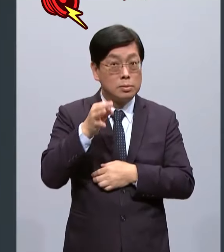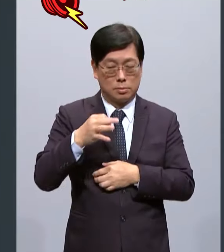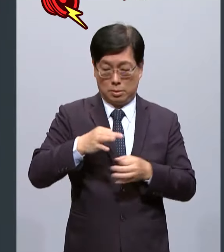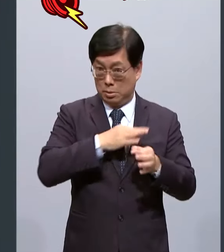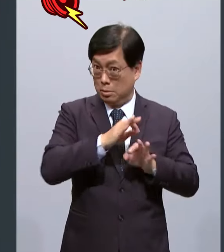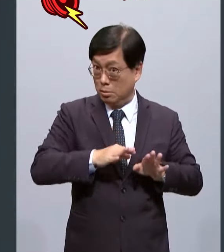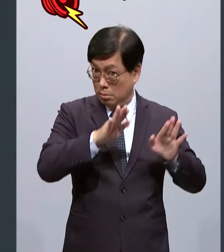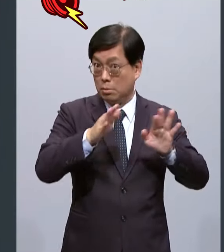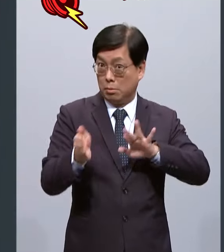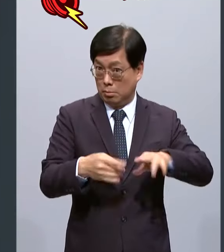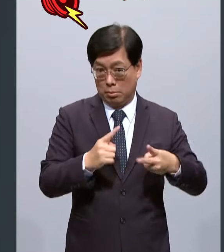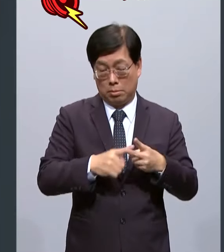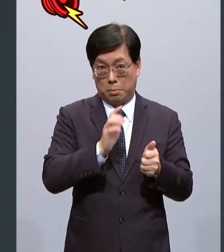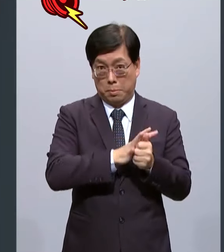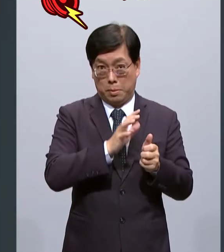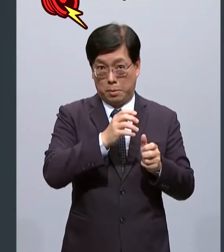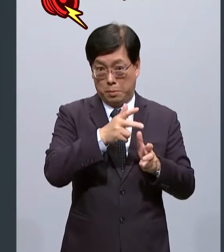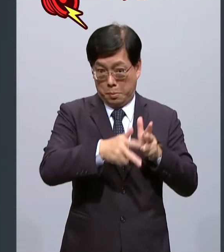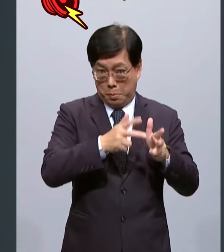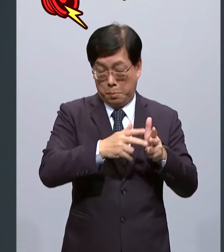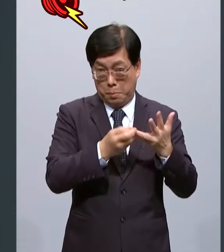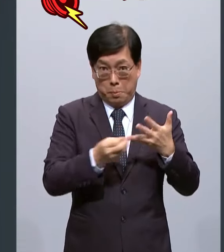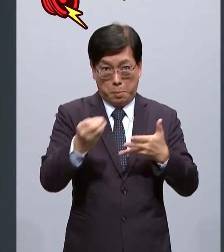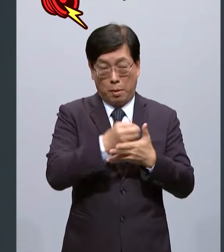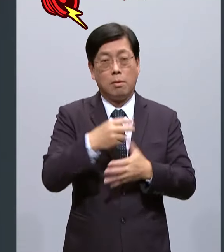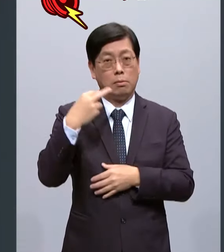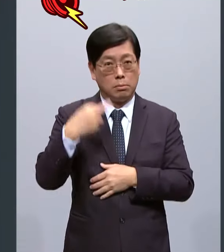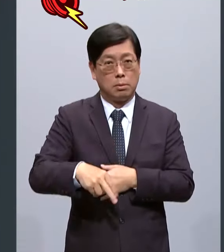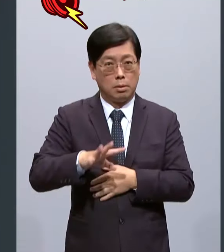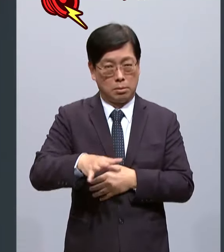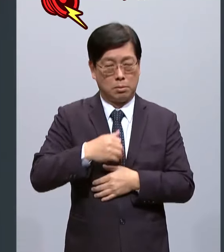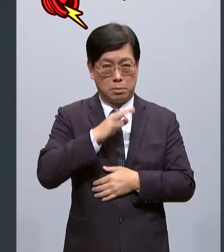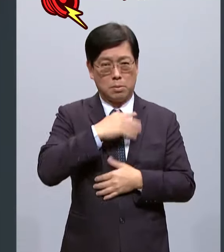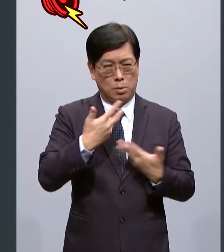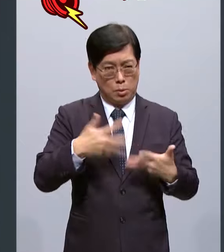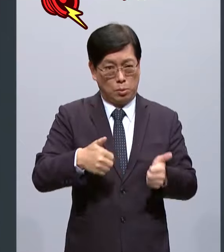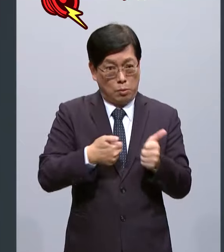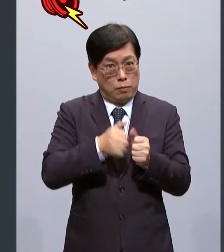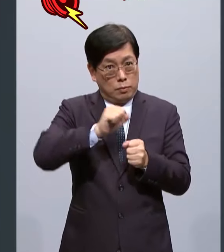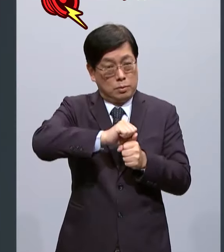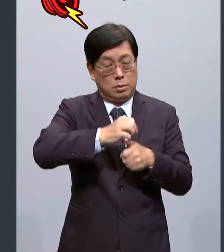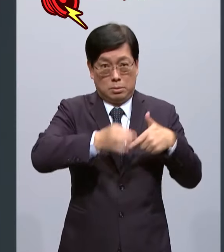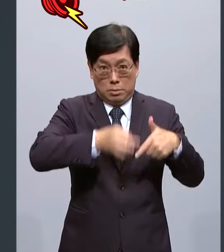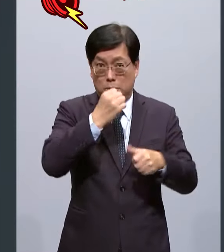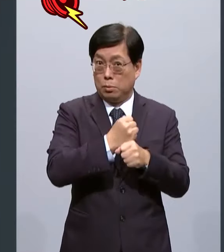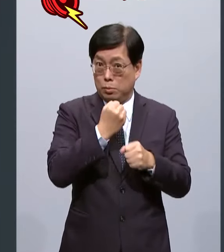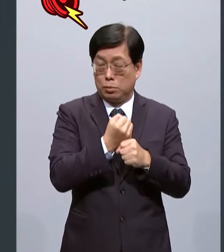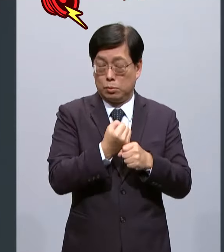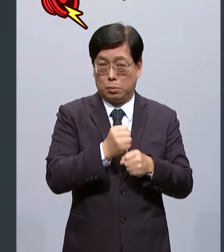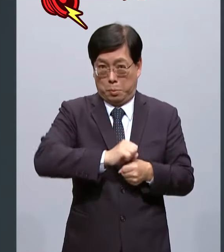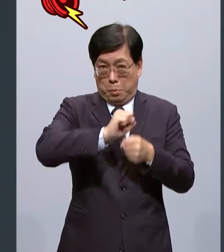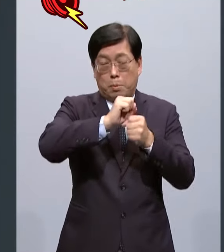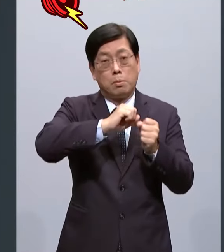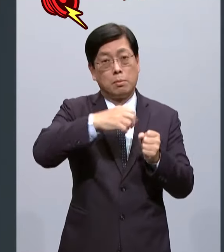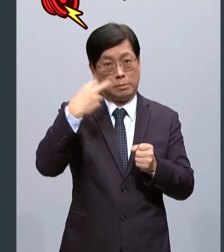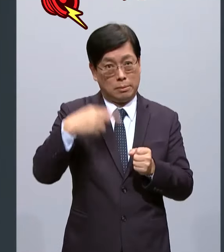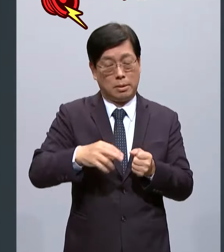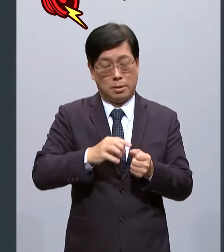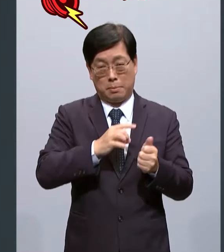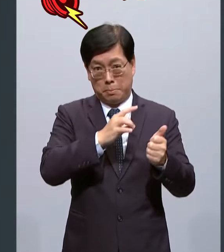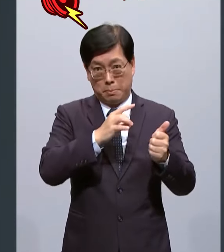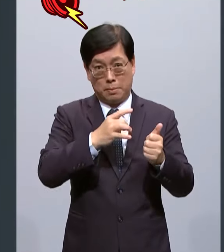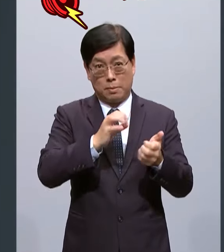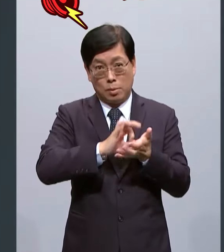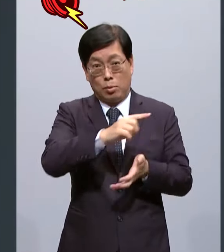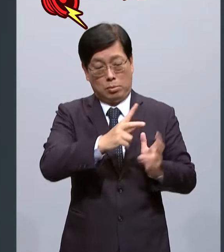经济让产业升级能够有更多高附加价值的工作以外我也会善用蔡英文总统任